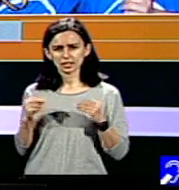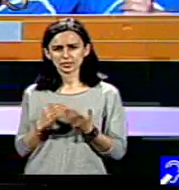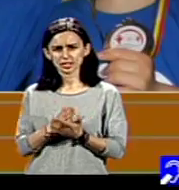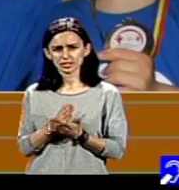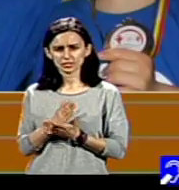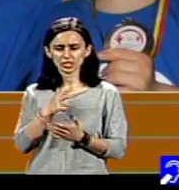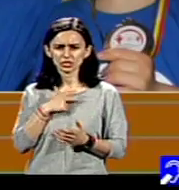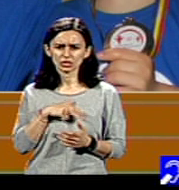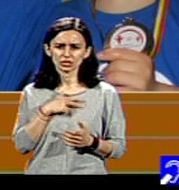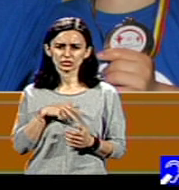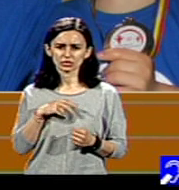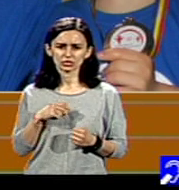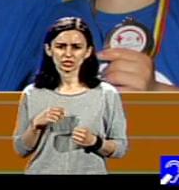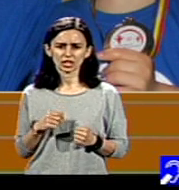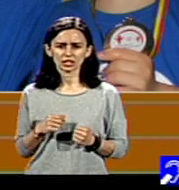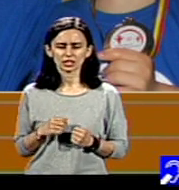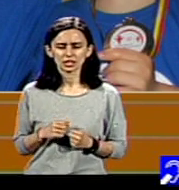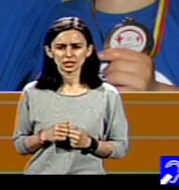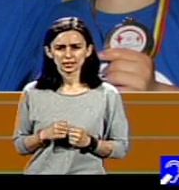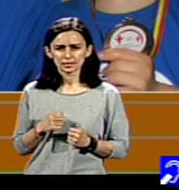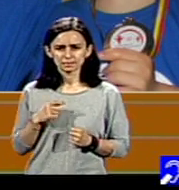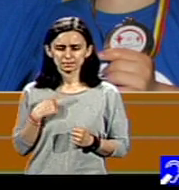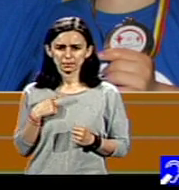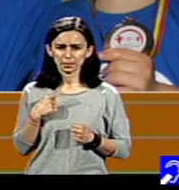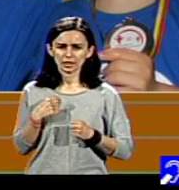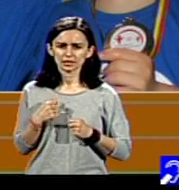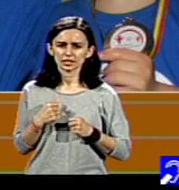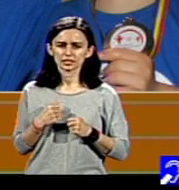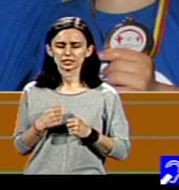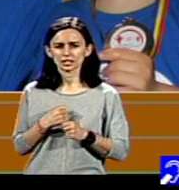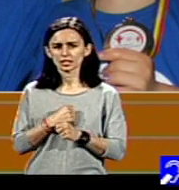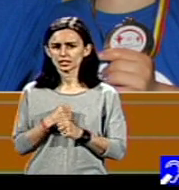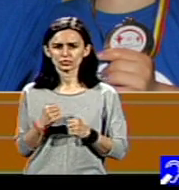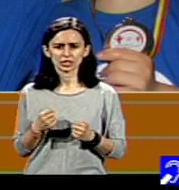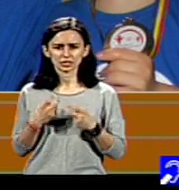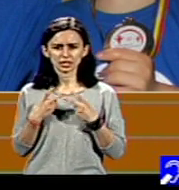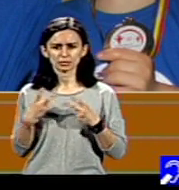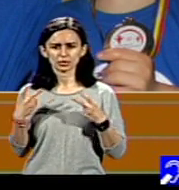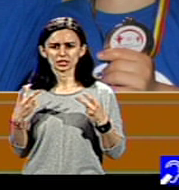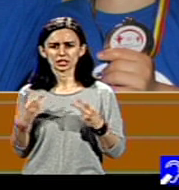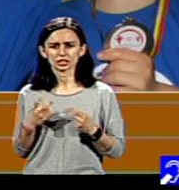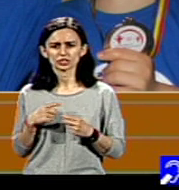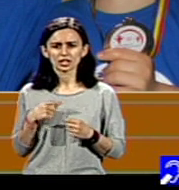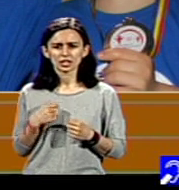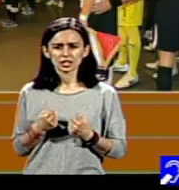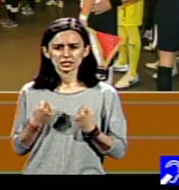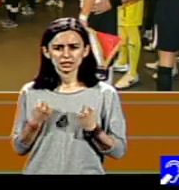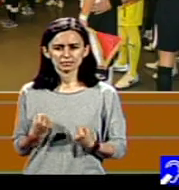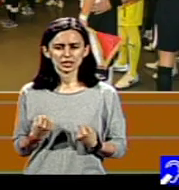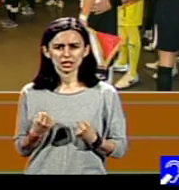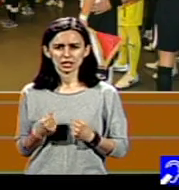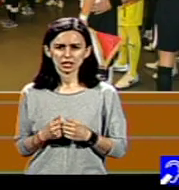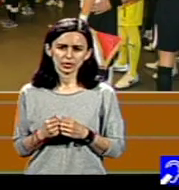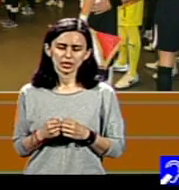își pune un cuvânt greu în dezvoltarea timpilor cu dizabilități din România.